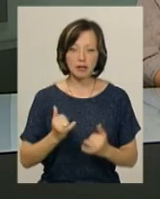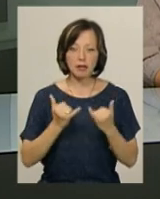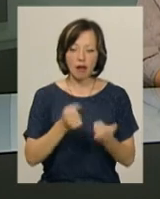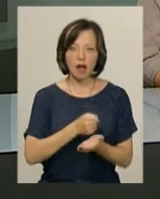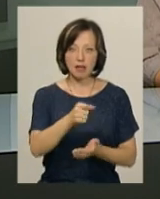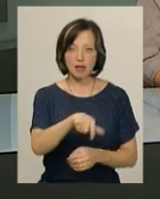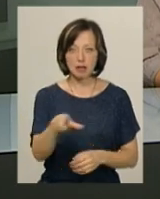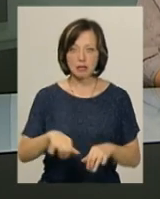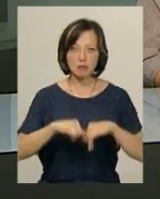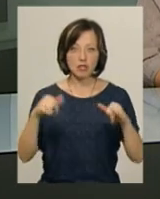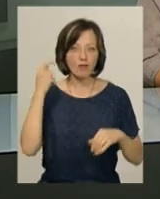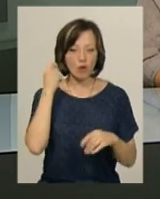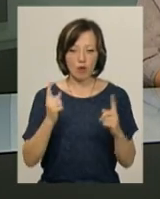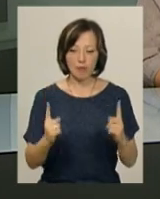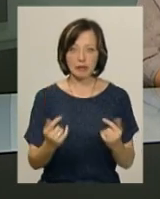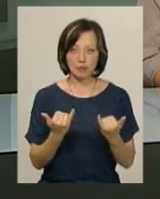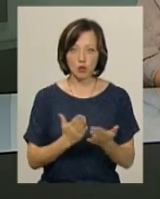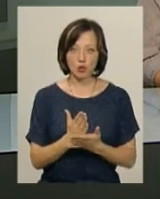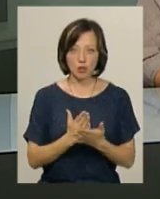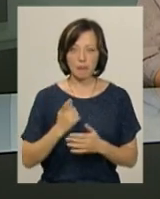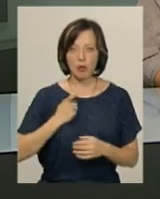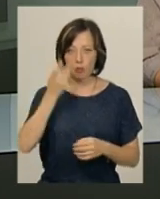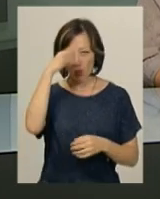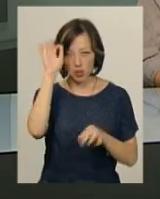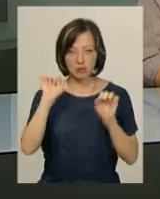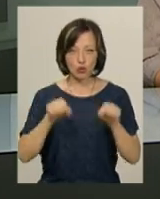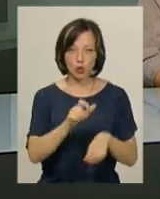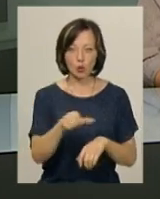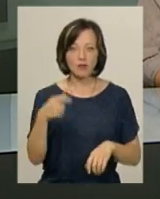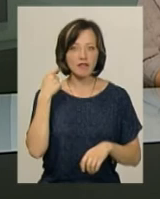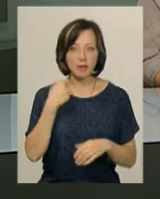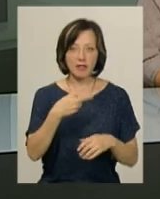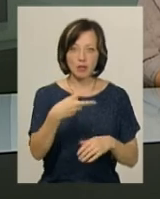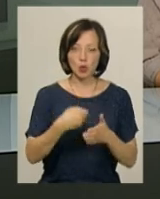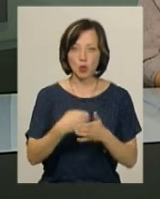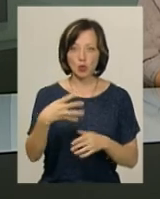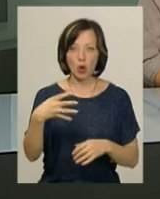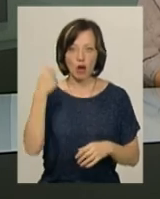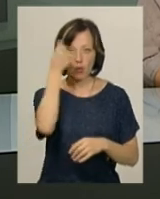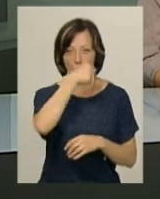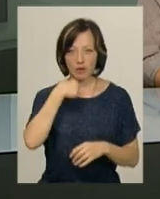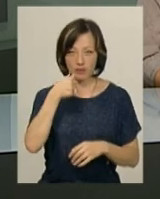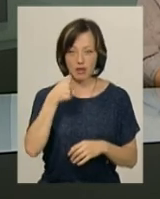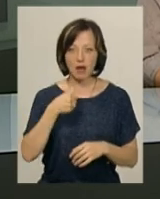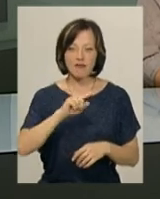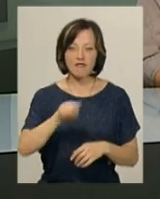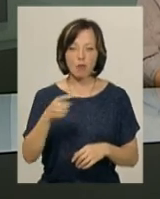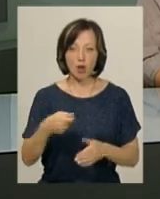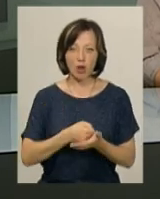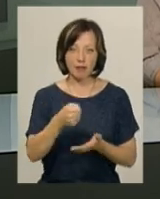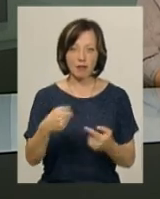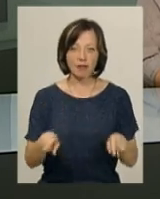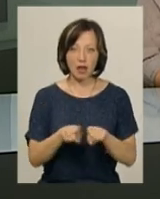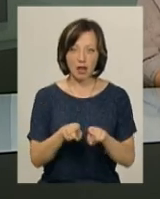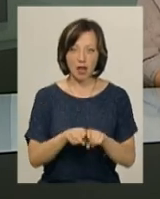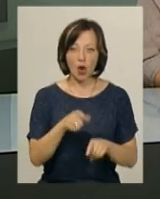кандидатів збільшили віковий коридор. Тепер служити в патрульній поліції зможуть люди віком від 20 до 40 років. Вимоги до кандидатів